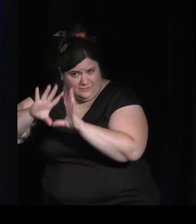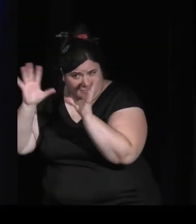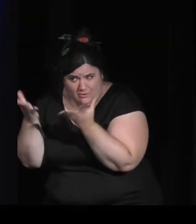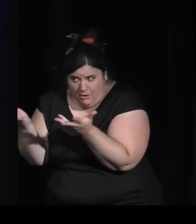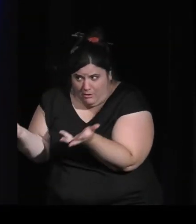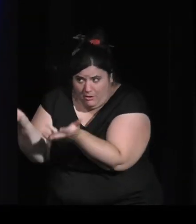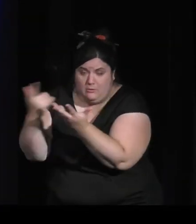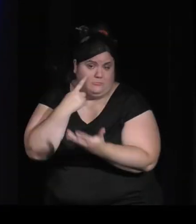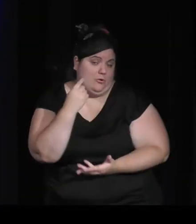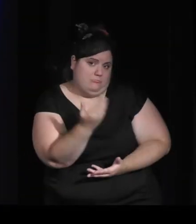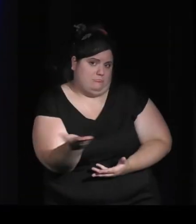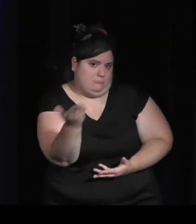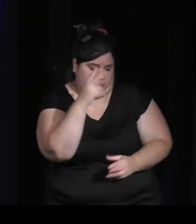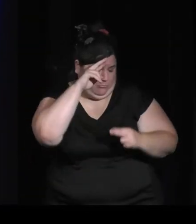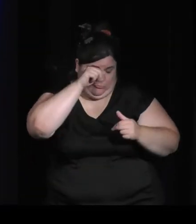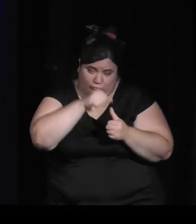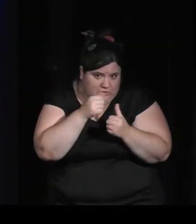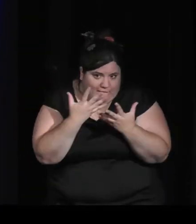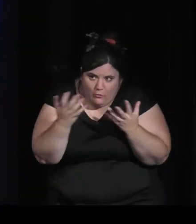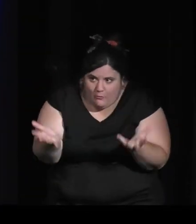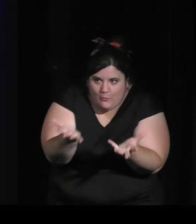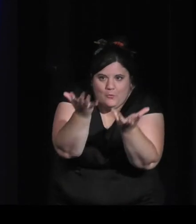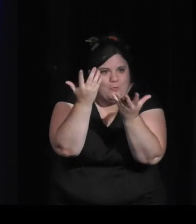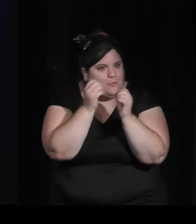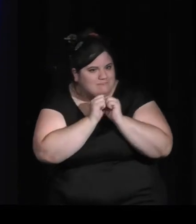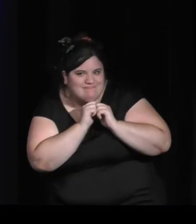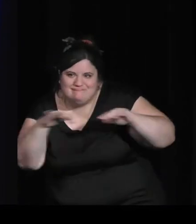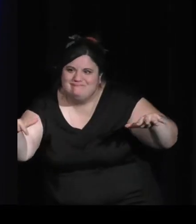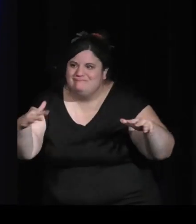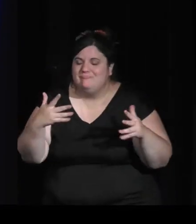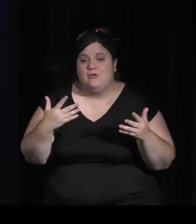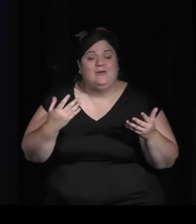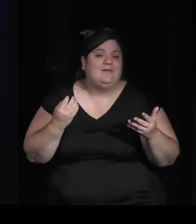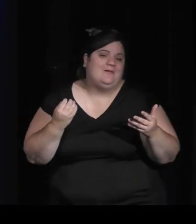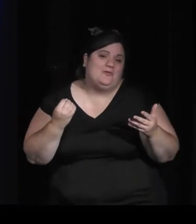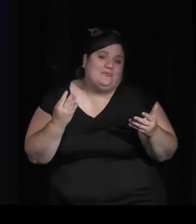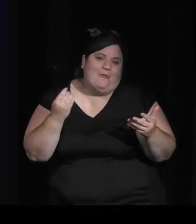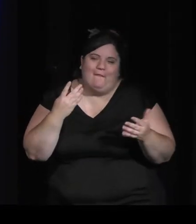qui sont parfois, enfin, qui sont souvent idéalisés.